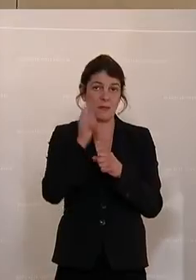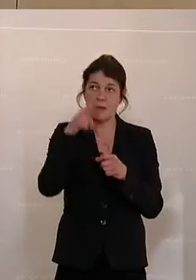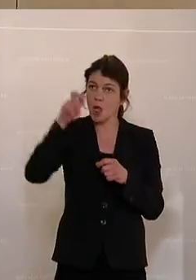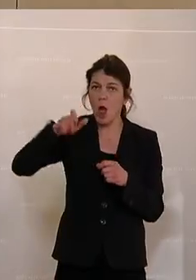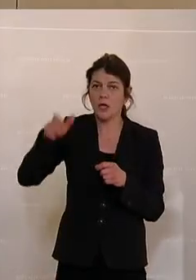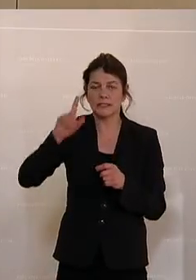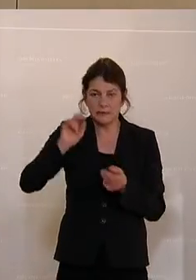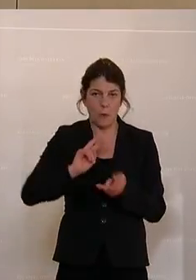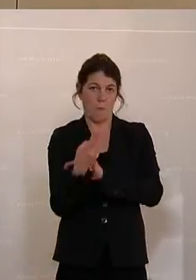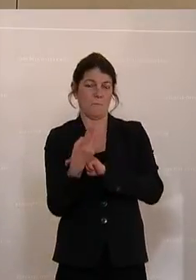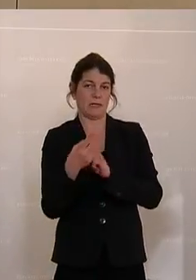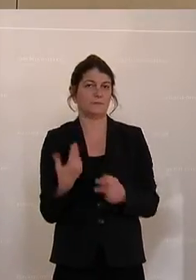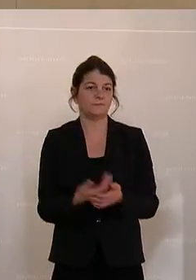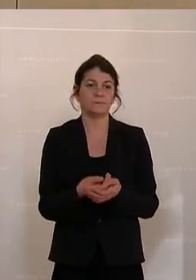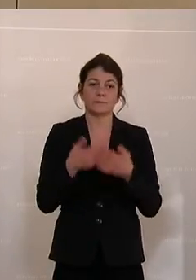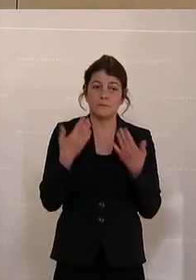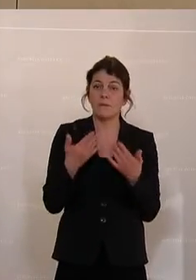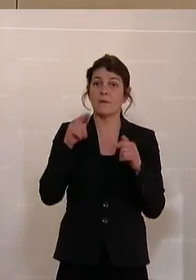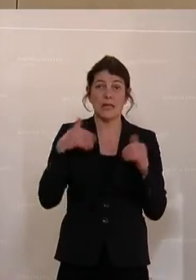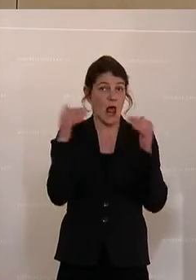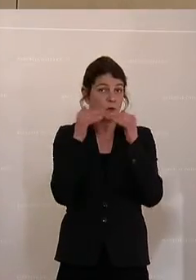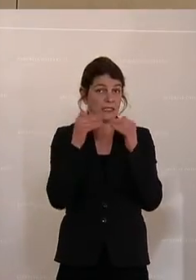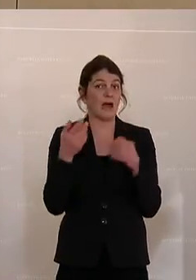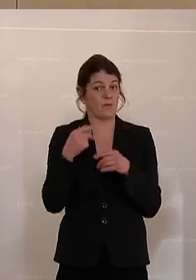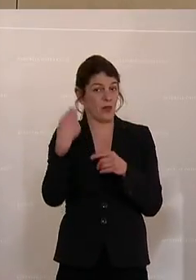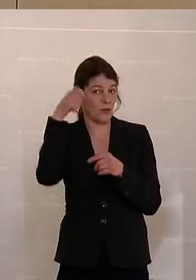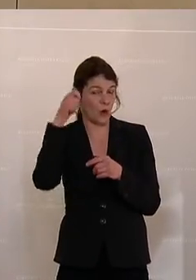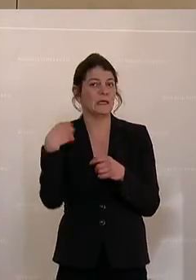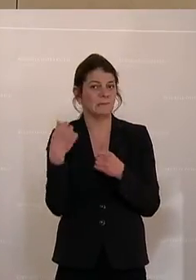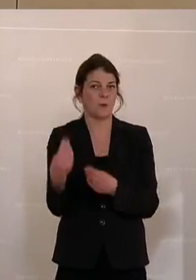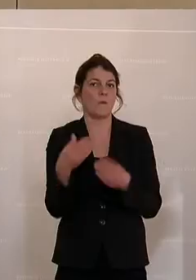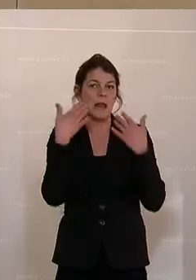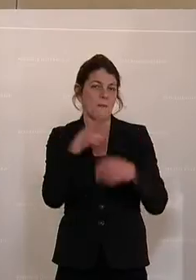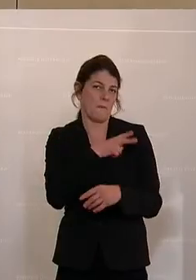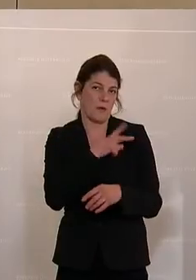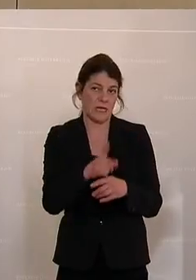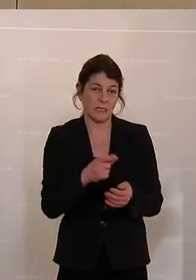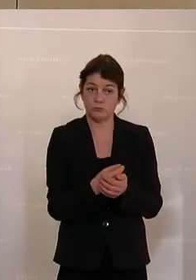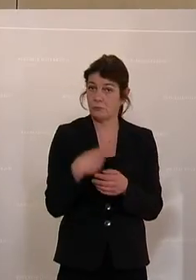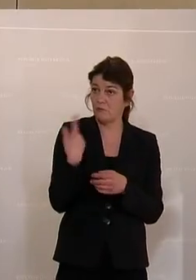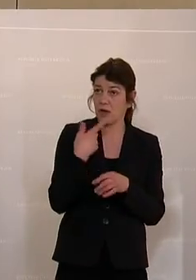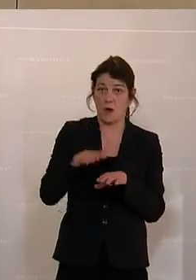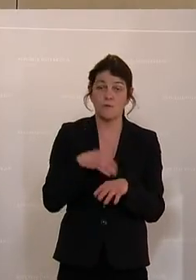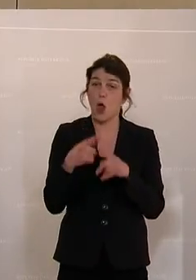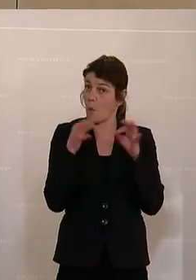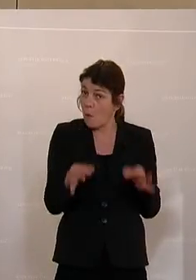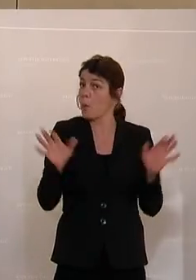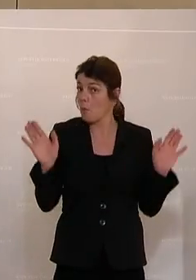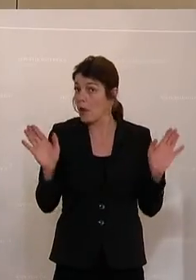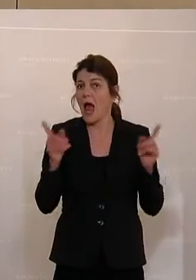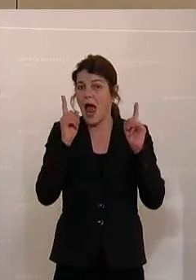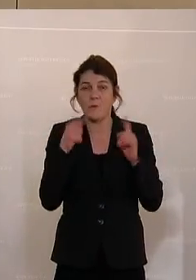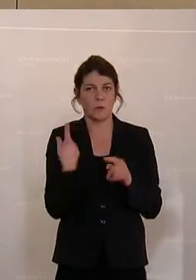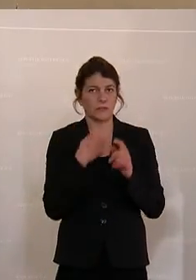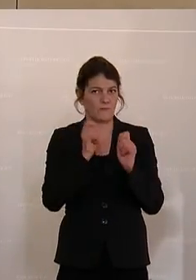zum Umsteigen zu bewegen. Und um das auszugleichen dieser Teuerung, gibt es einen Klimabonus. Das finden wir per se auch gut. Nur unser